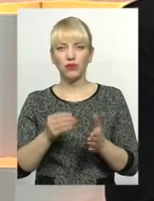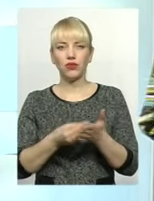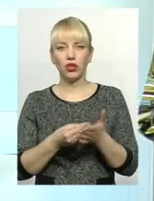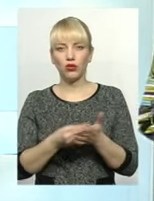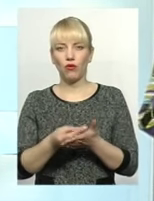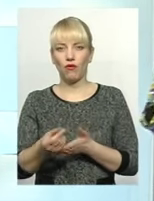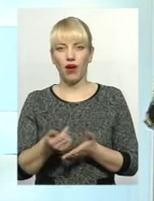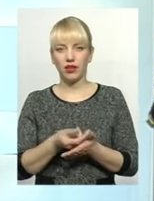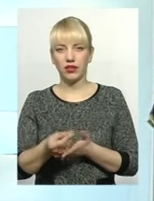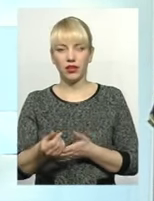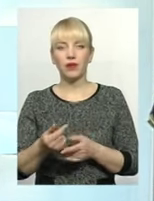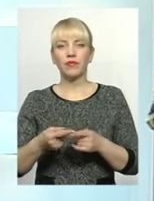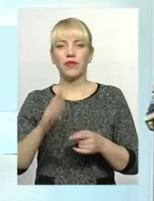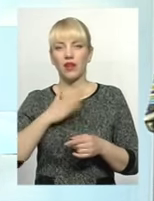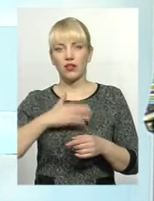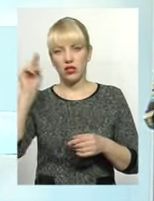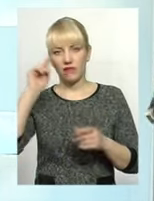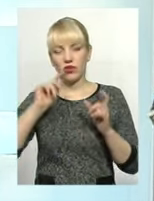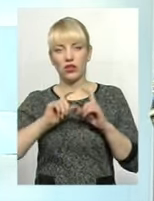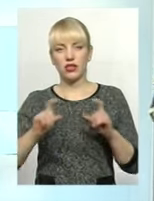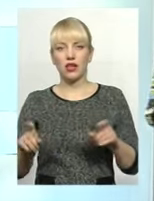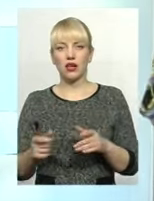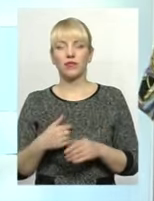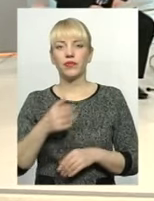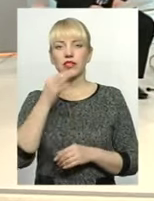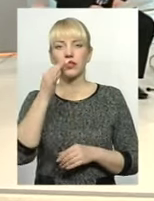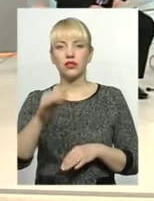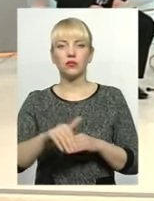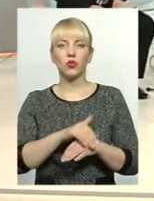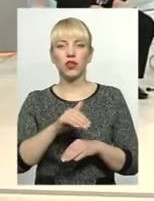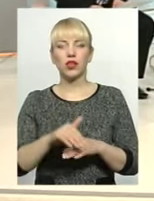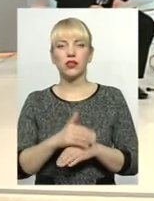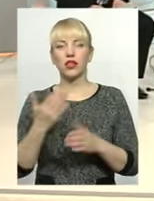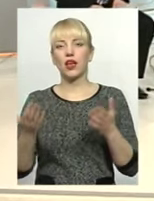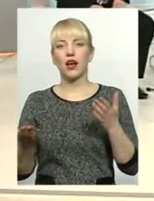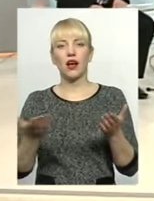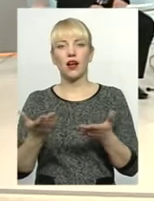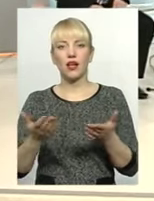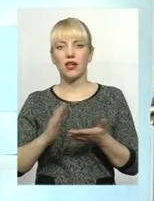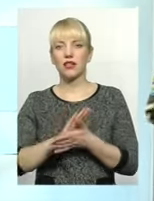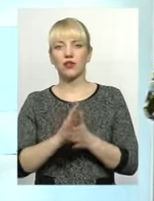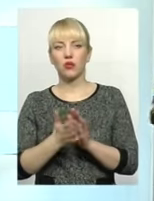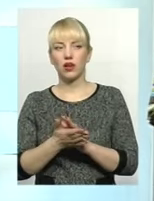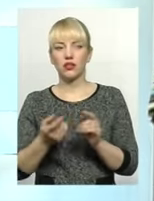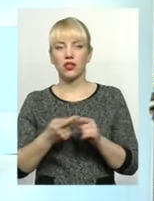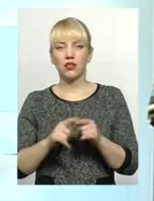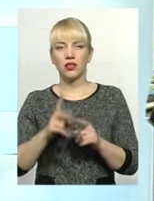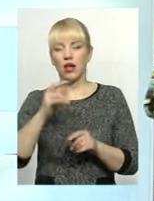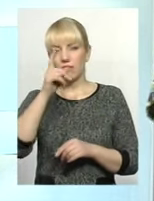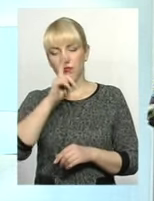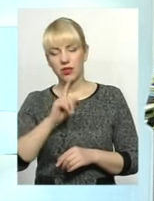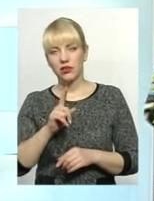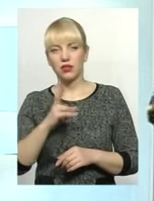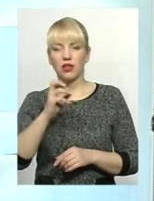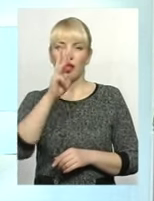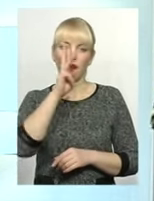Скажіть, будь ласка, яка ситуація, це лише на щомісячно, чи передбачено кошти на місяць,